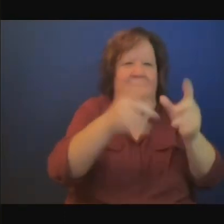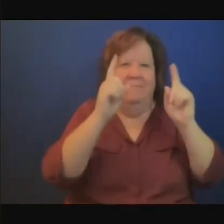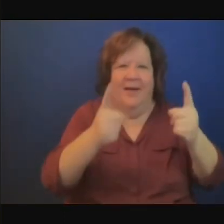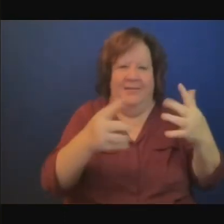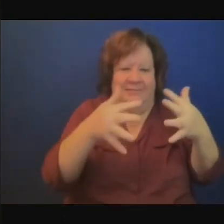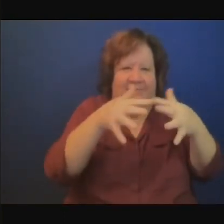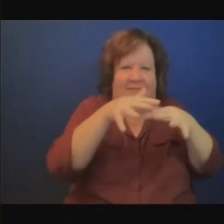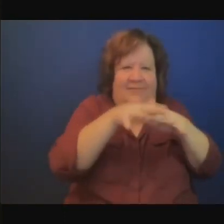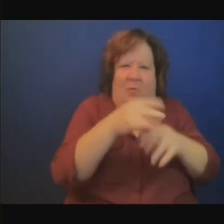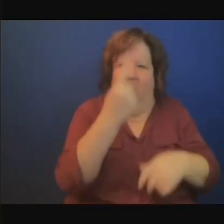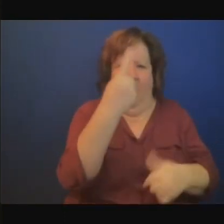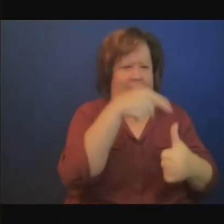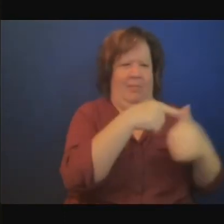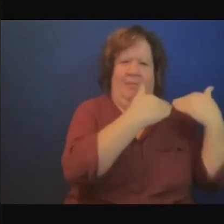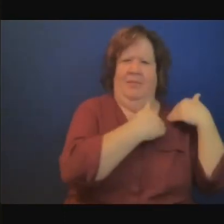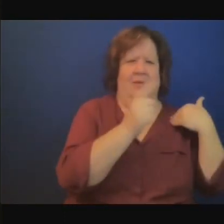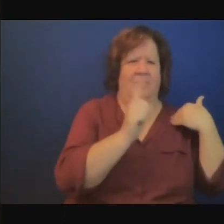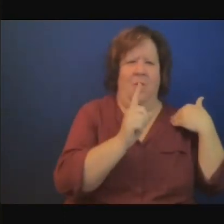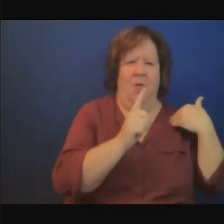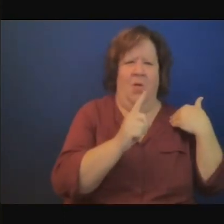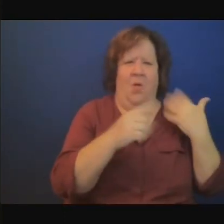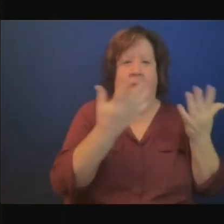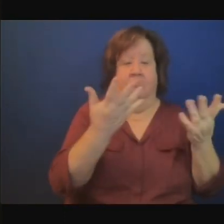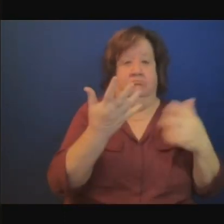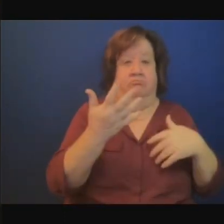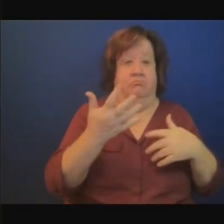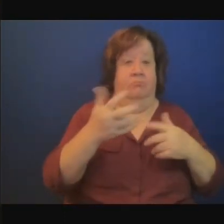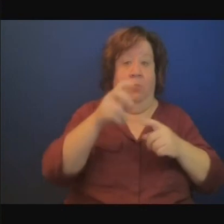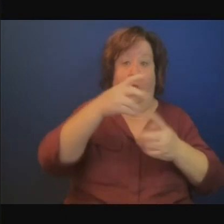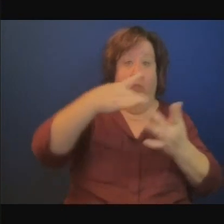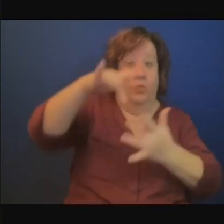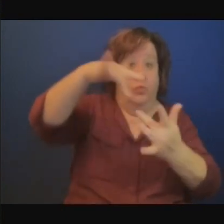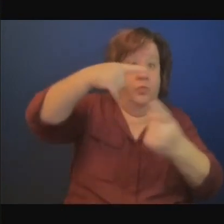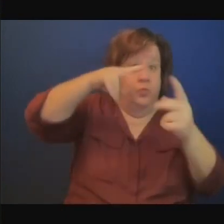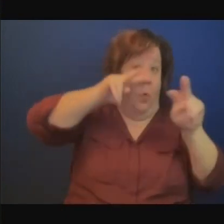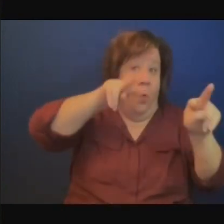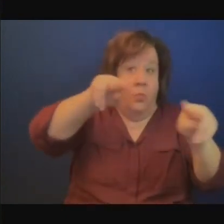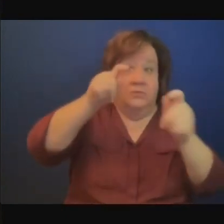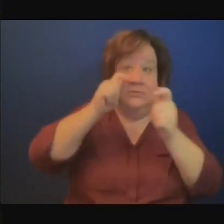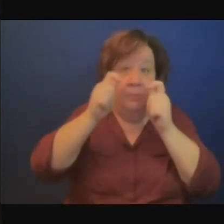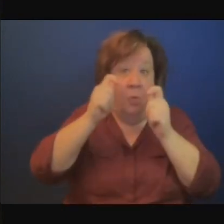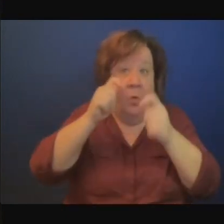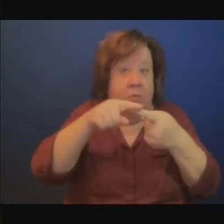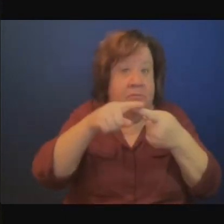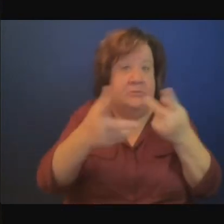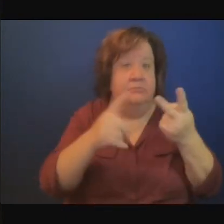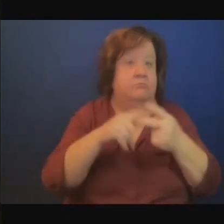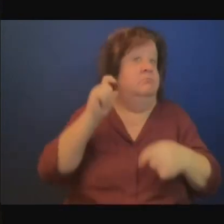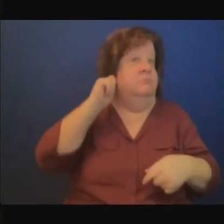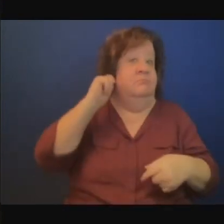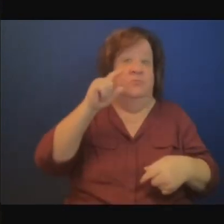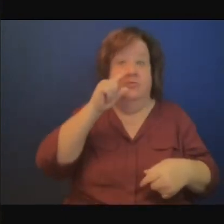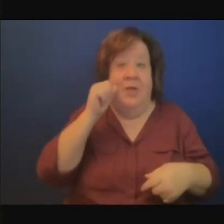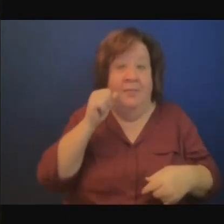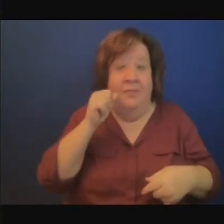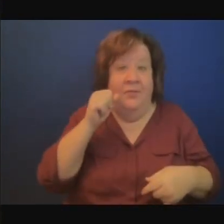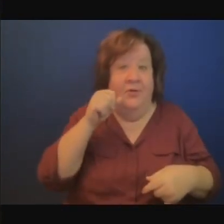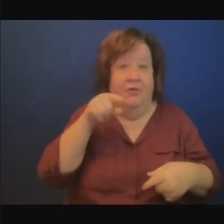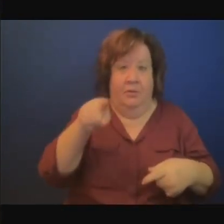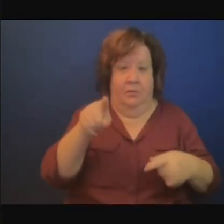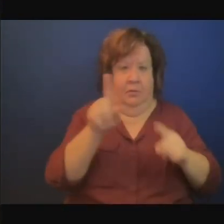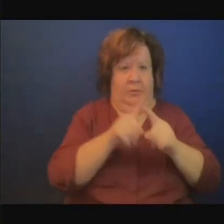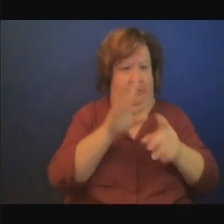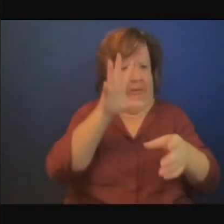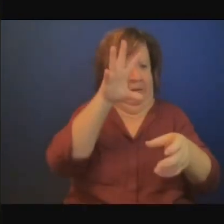des secteurs qui sont chargés de mettre en place des mécanismes de créer une visibilité de mettre en place la communication d'informer leurs parties